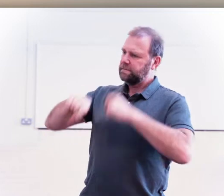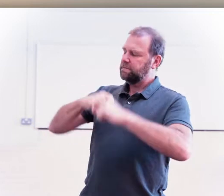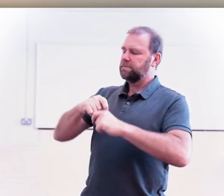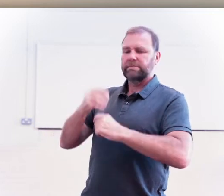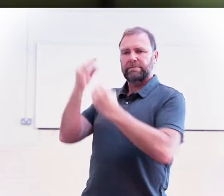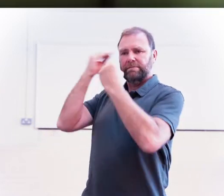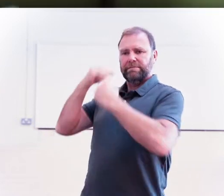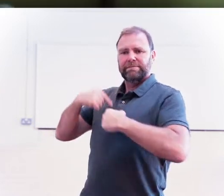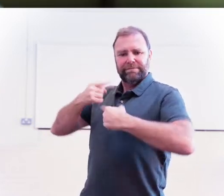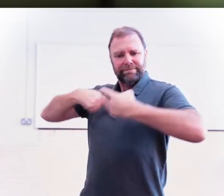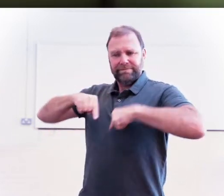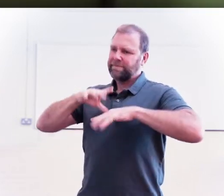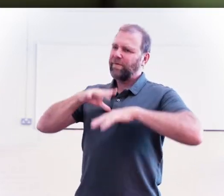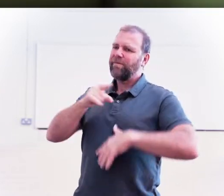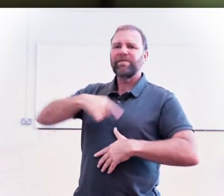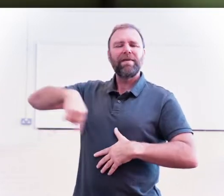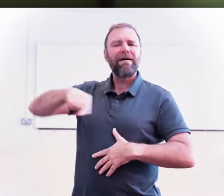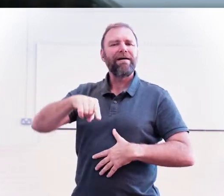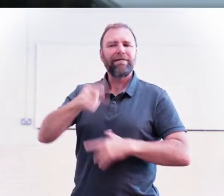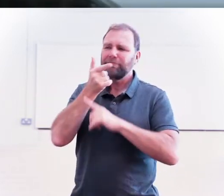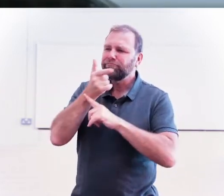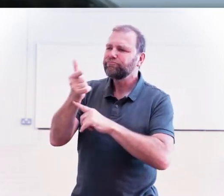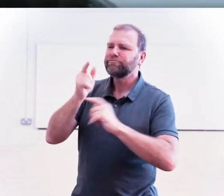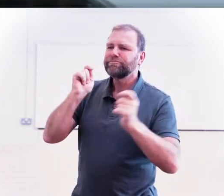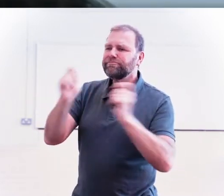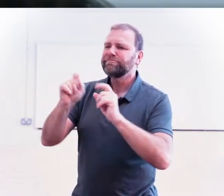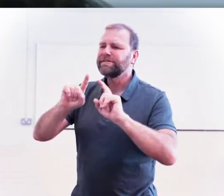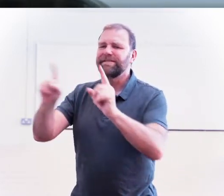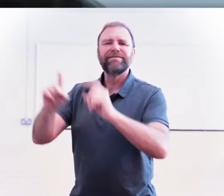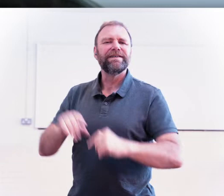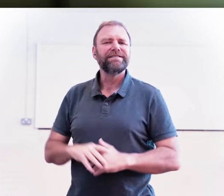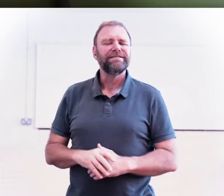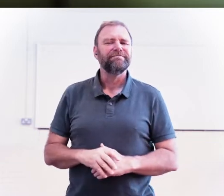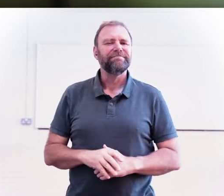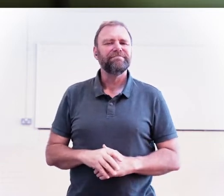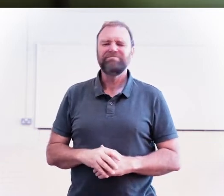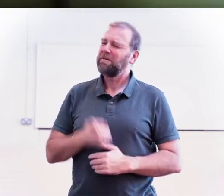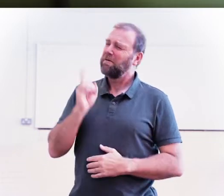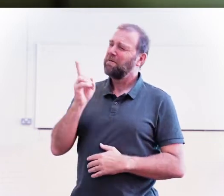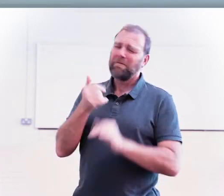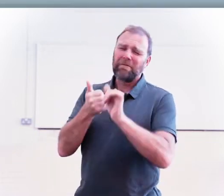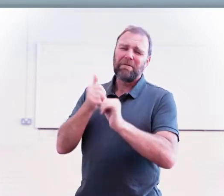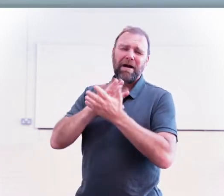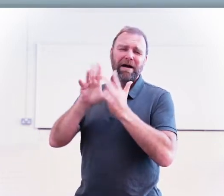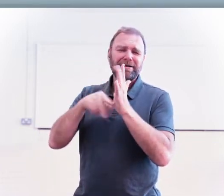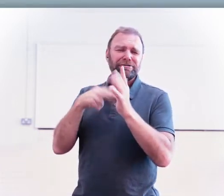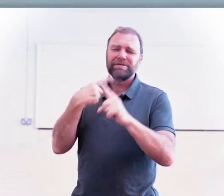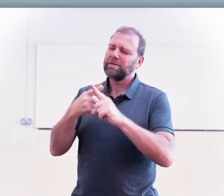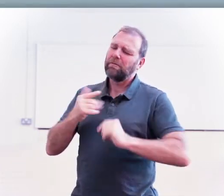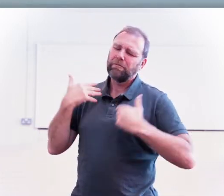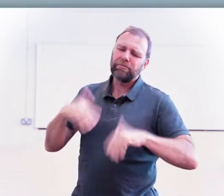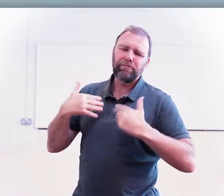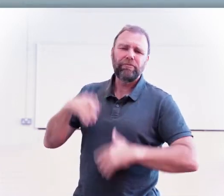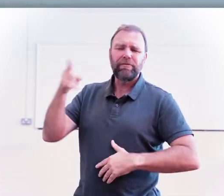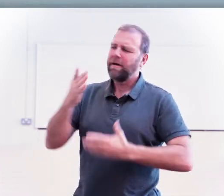yn rhachos hon yn teimlo'n gyfforddus ar set a mae hwn yn bendant yn rhywbeth na ni gymryd mlaen yn y dyfodol. Mae nhw'n gwmni dynamic, mae nhw'n